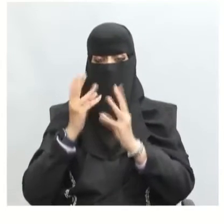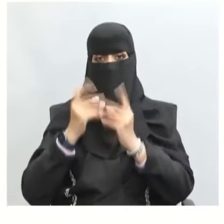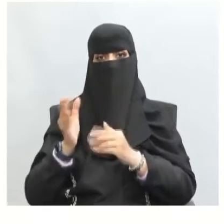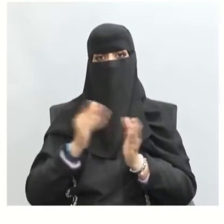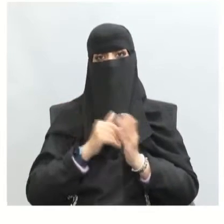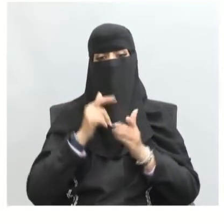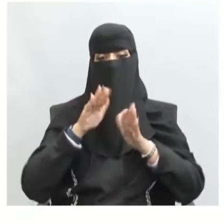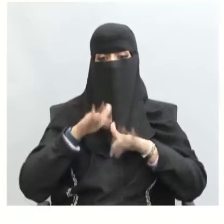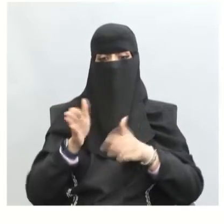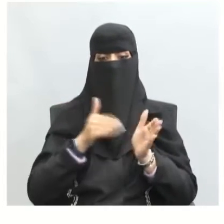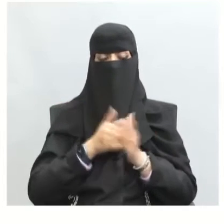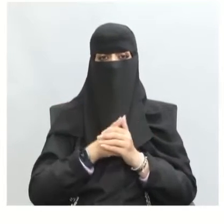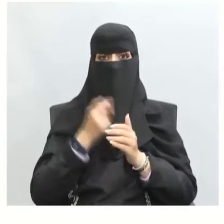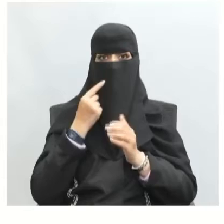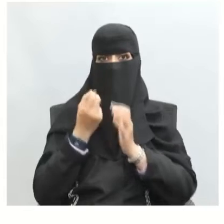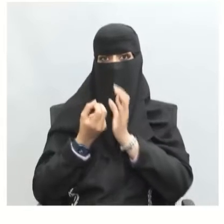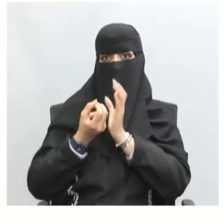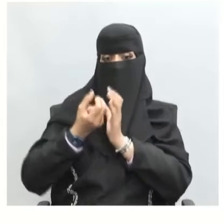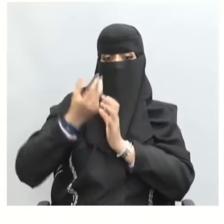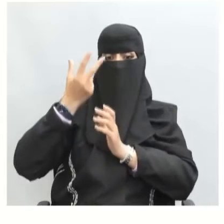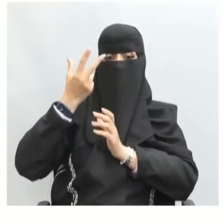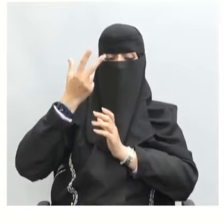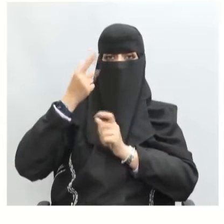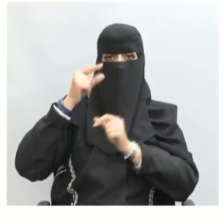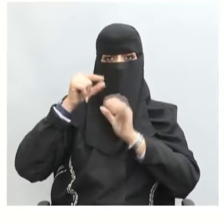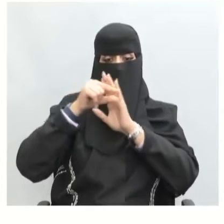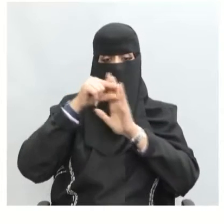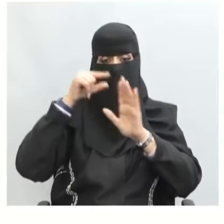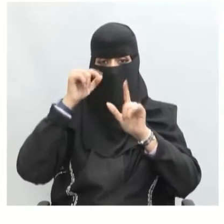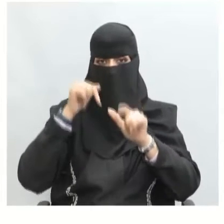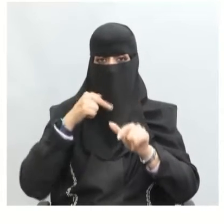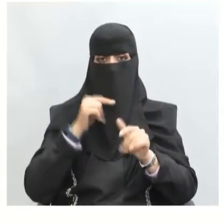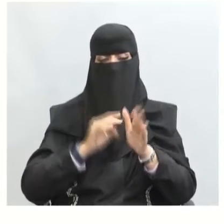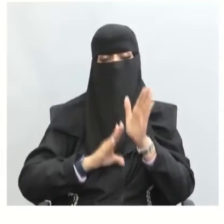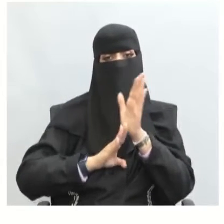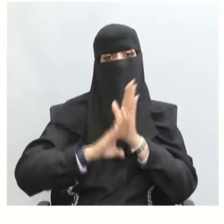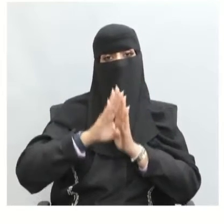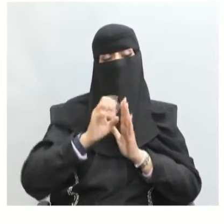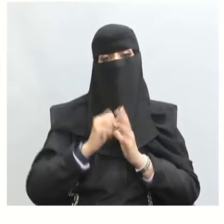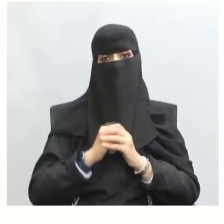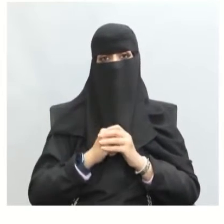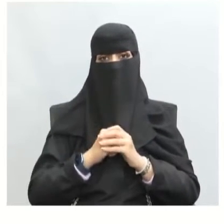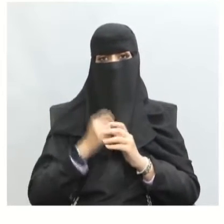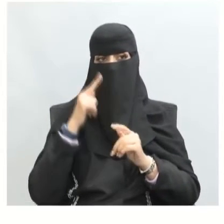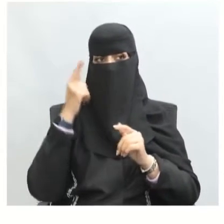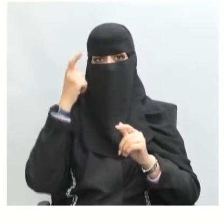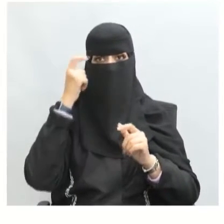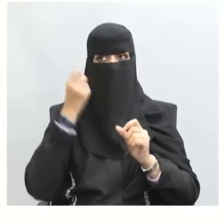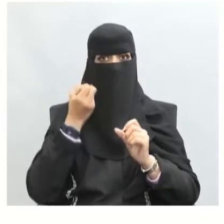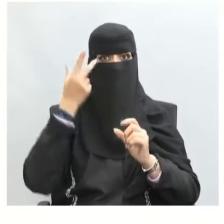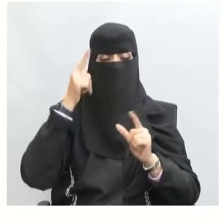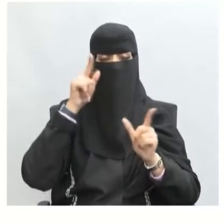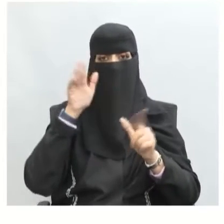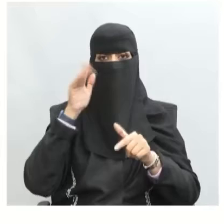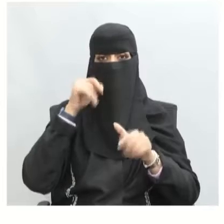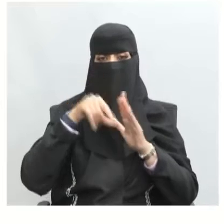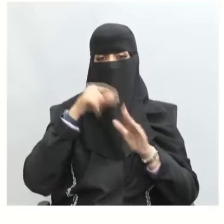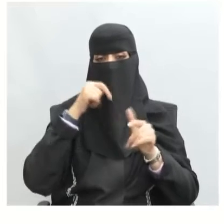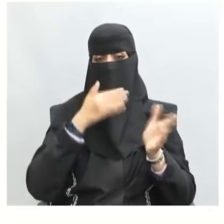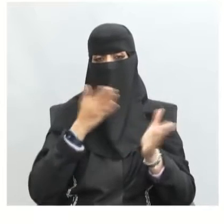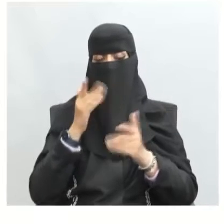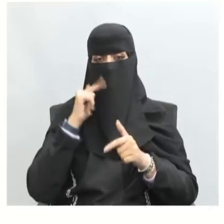أيضا من فوائد الحوار الوعي بالموضوع المطروح إذن